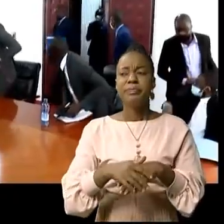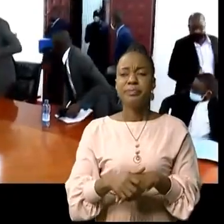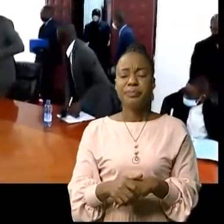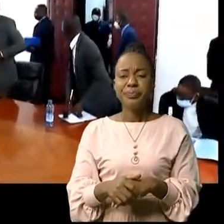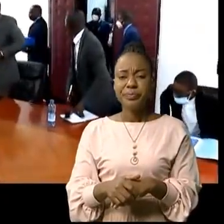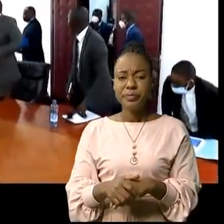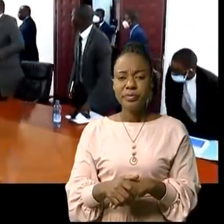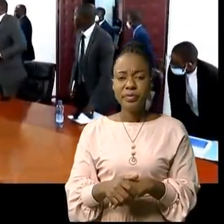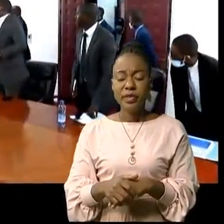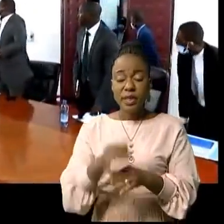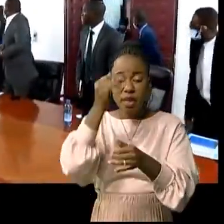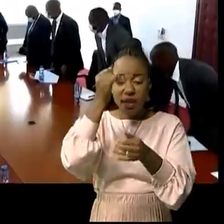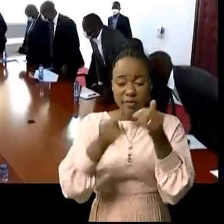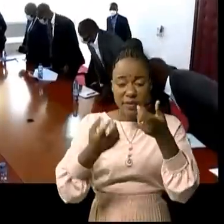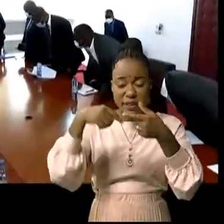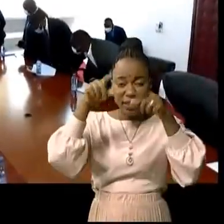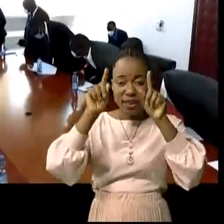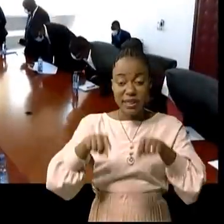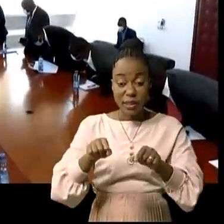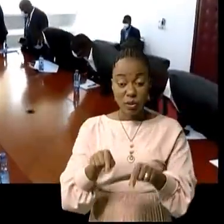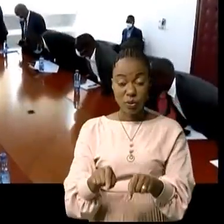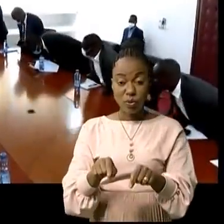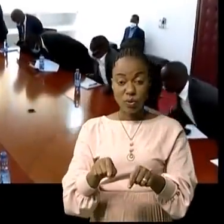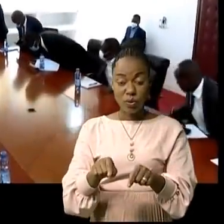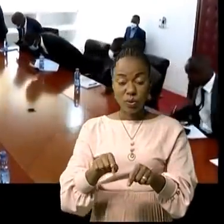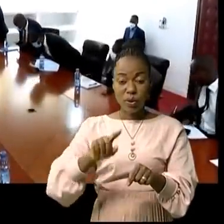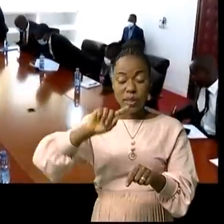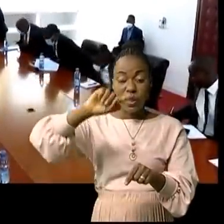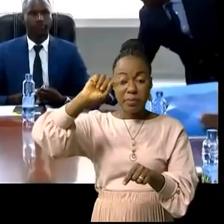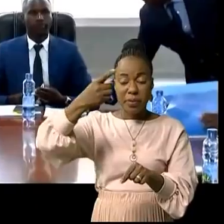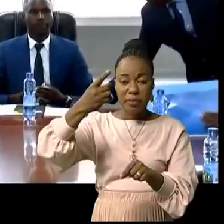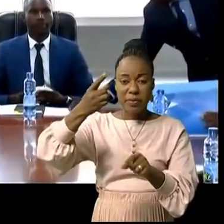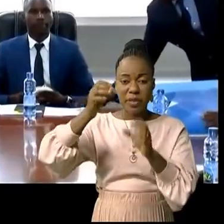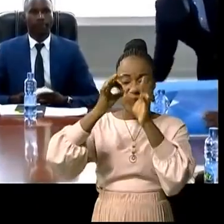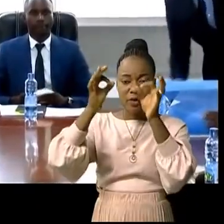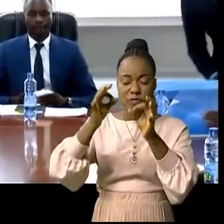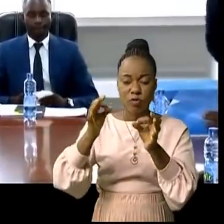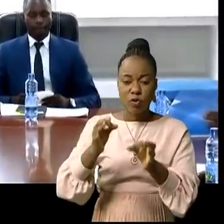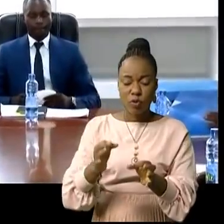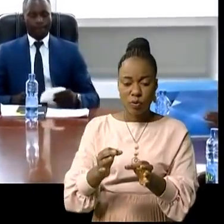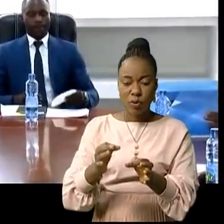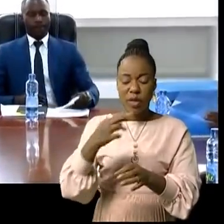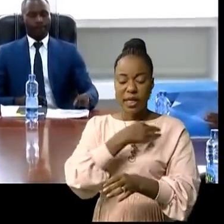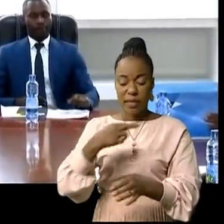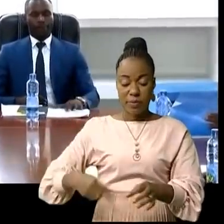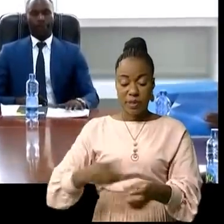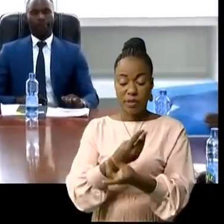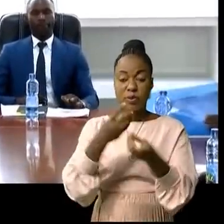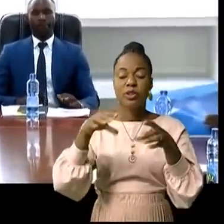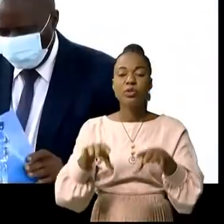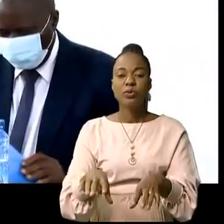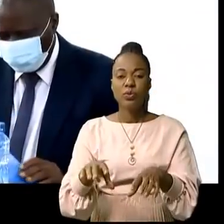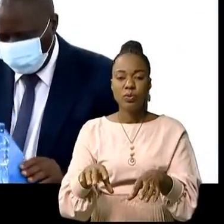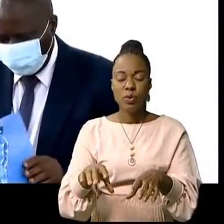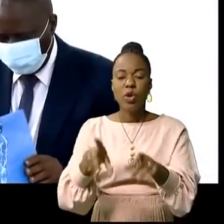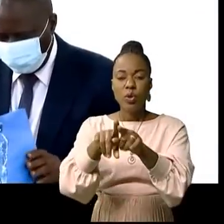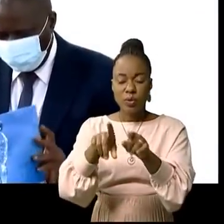D'ici la fin de cette année, va s'éteindre le premier forum sur la gouvernance migratoire en République démocratique du Congo. C'est ce qui